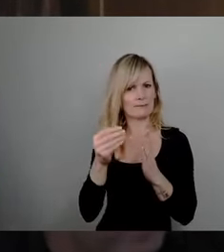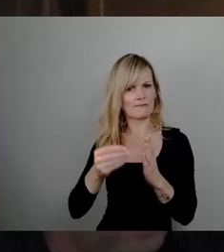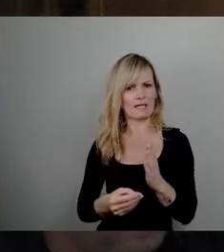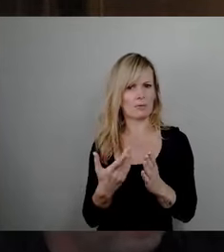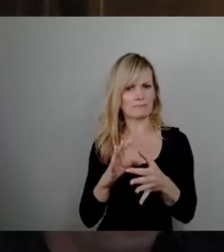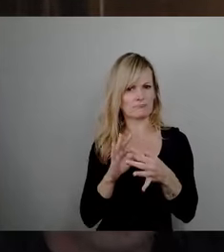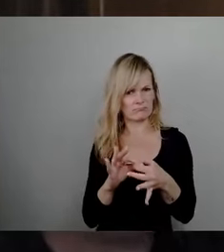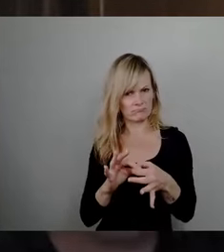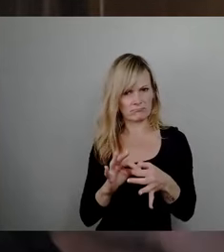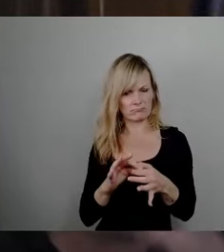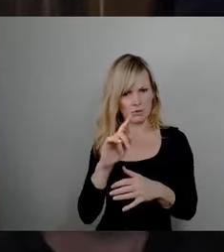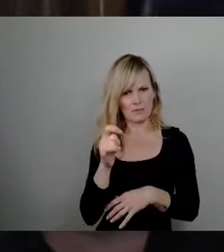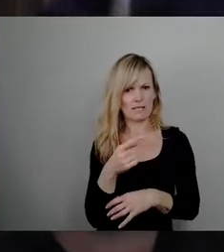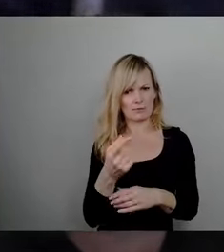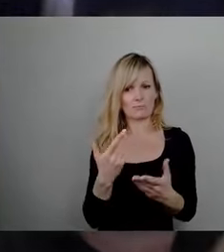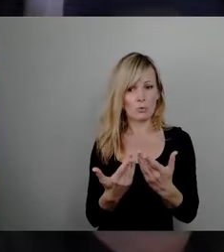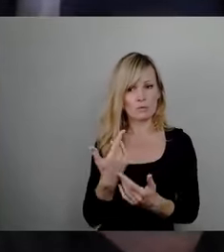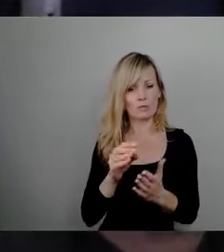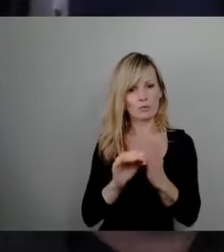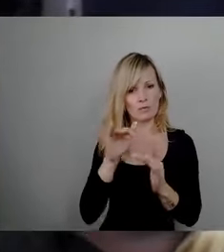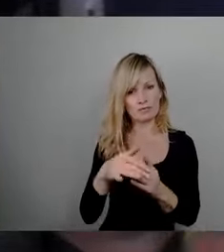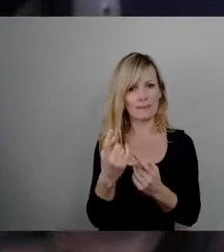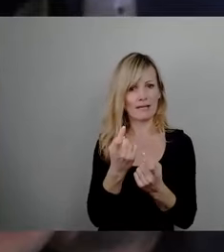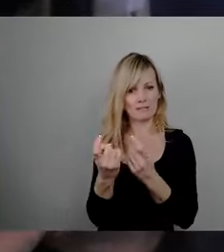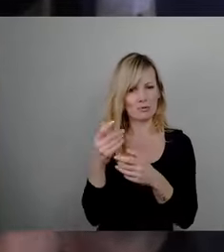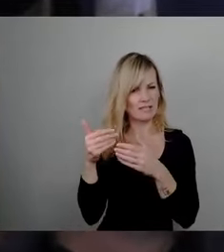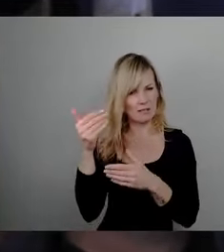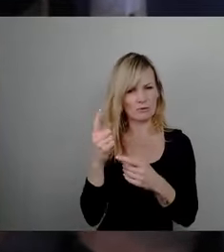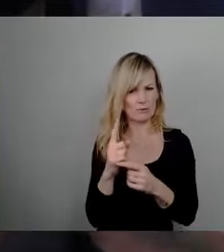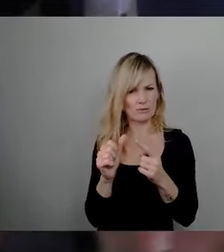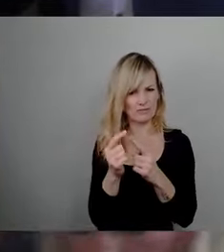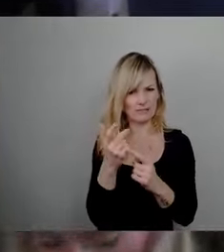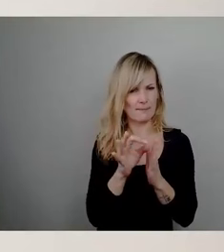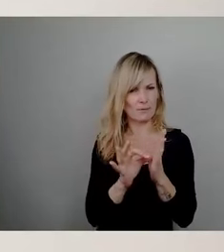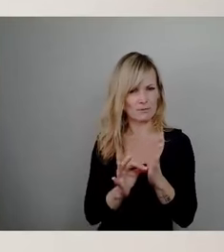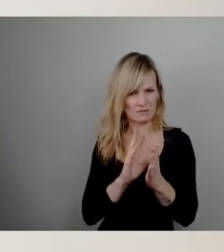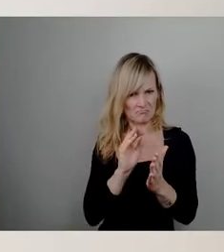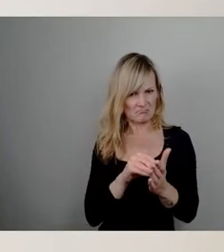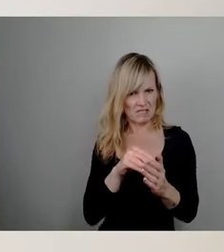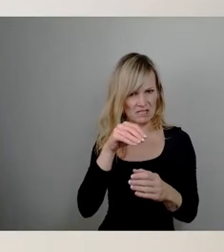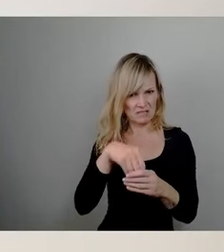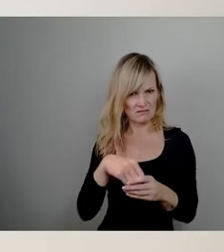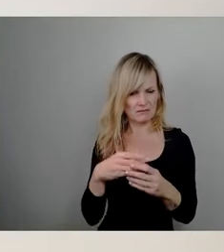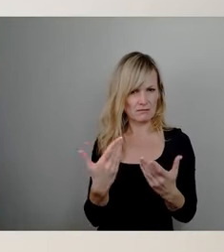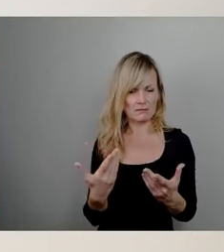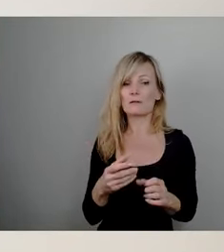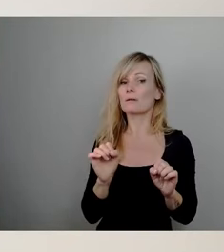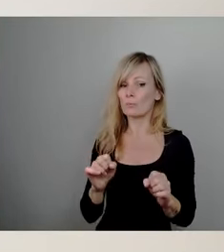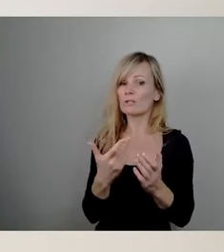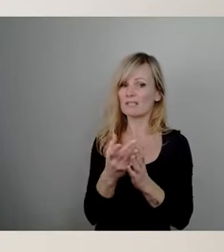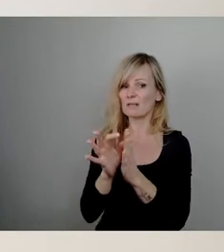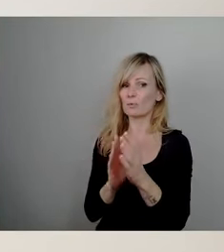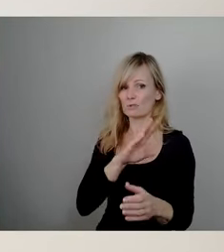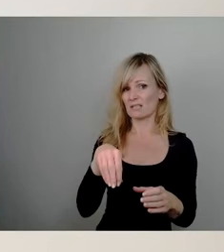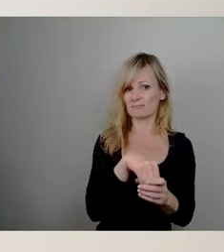Migrationshintergrund, sind das Kriterien, die jetzt auch mit aufgenommen werden, also ich habe es jetzt nicht so rausgehört. Es ist möglich, dass sie aufgenommen werden können und